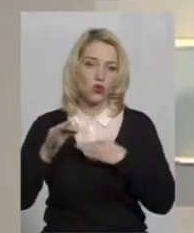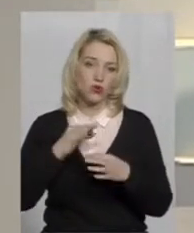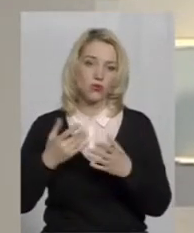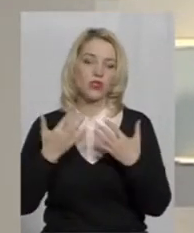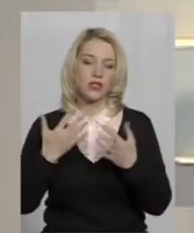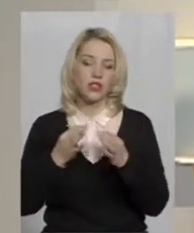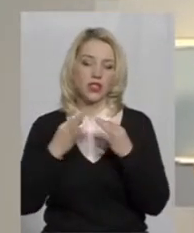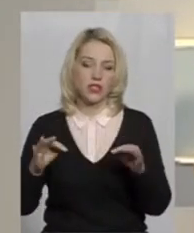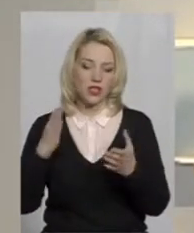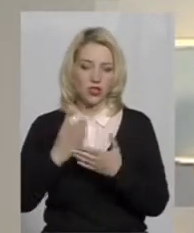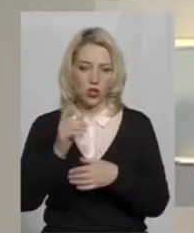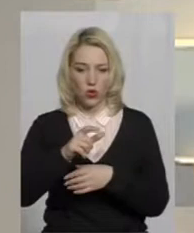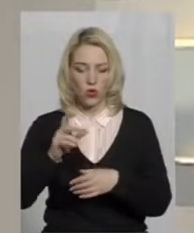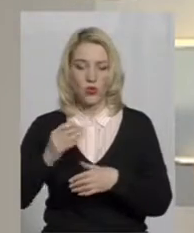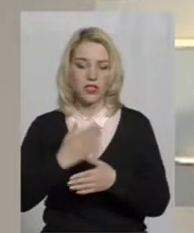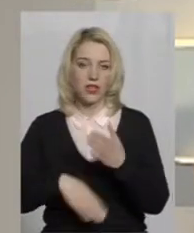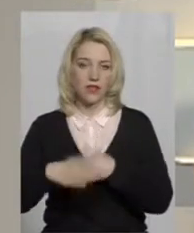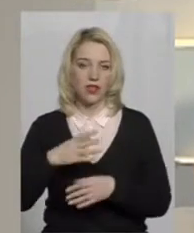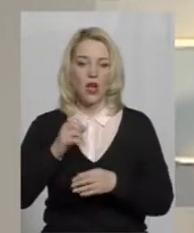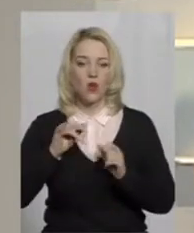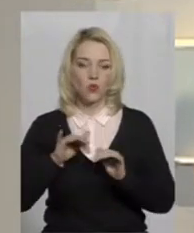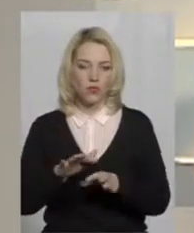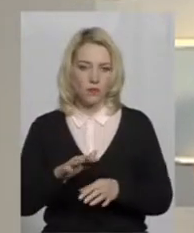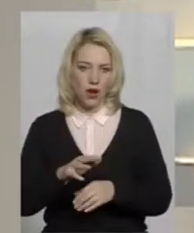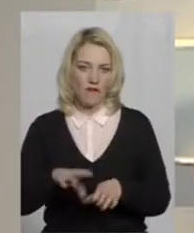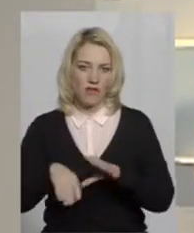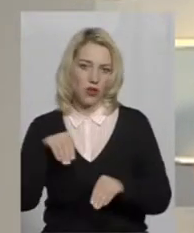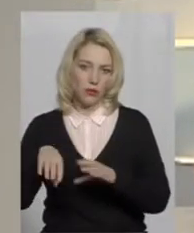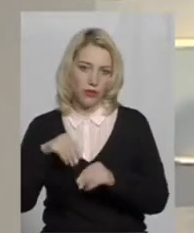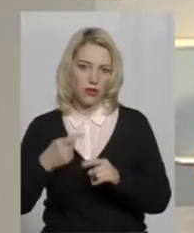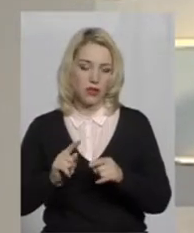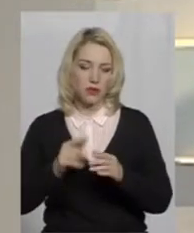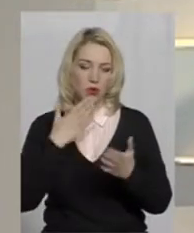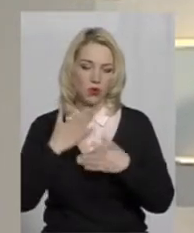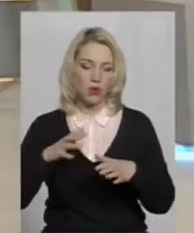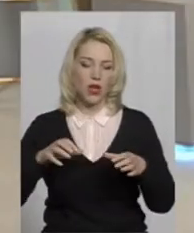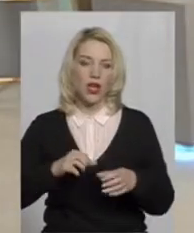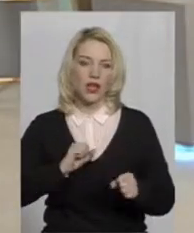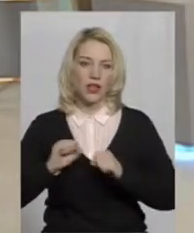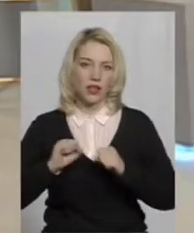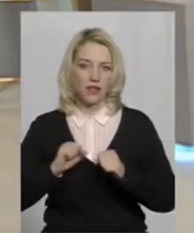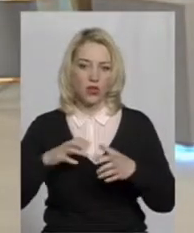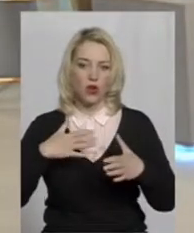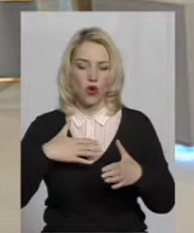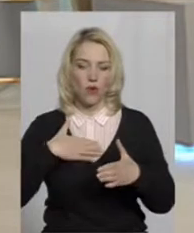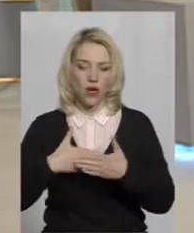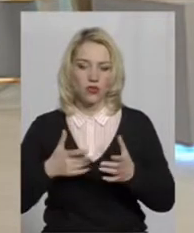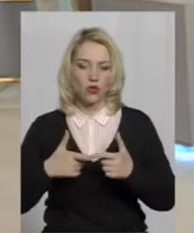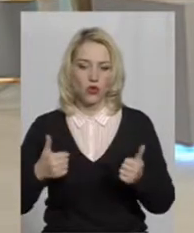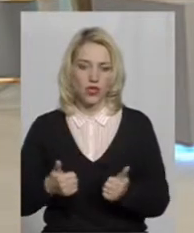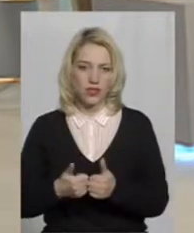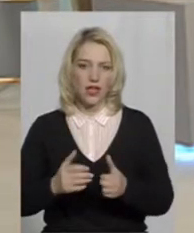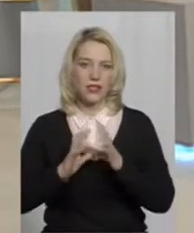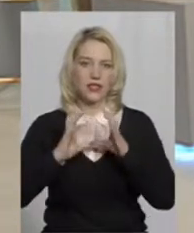почуваються люди з інвалідністю у справі волевиявлення, спілкуємось із керівником громадської організації «Світ без бар'єрів»